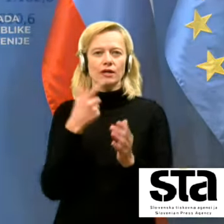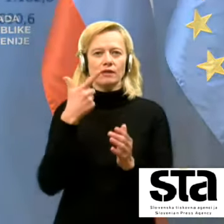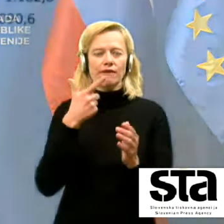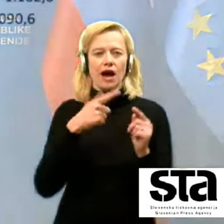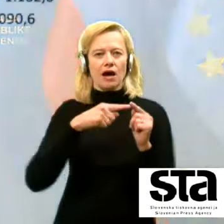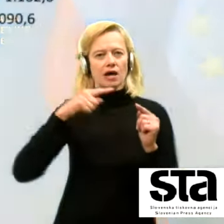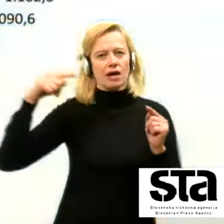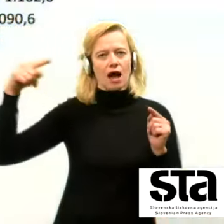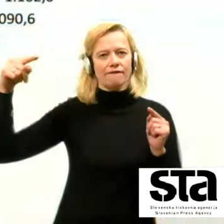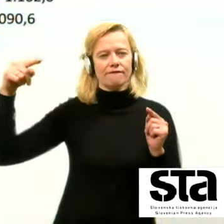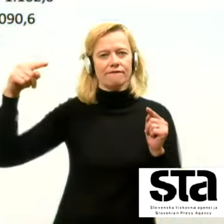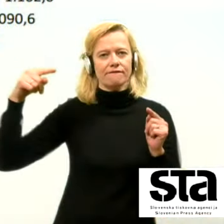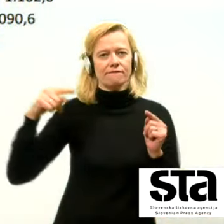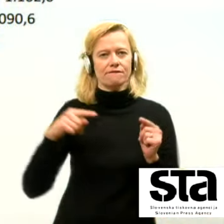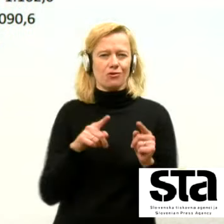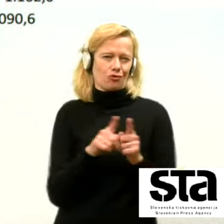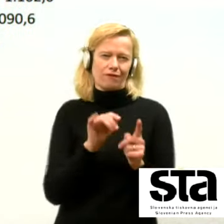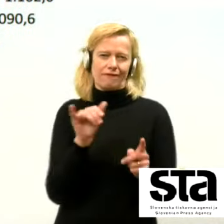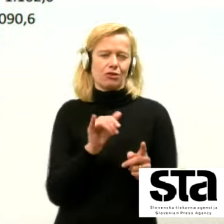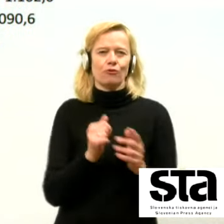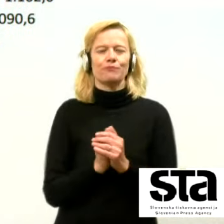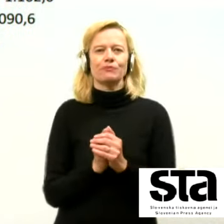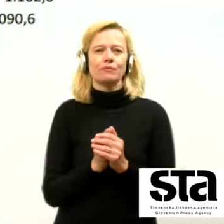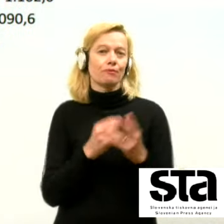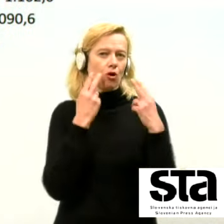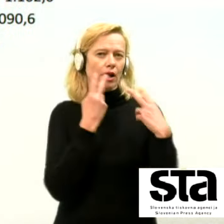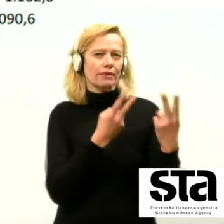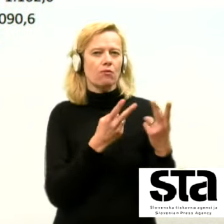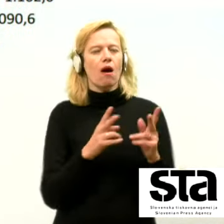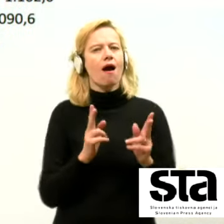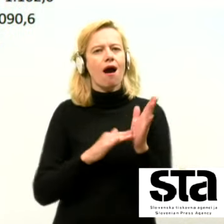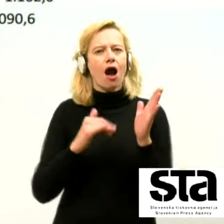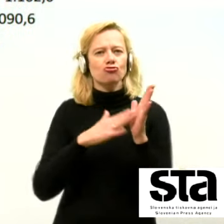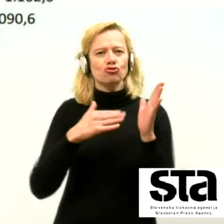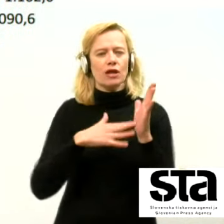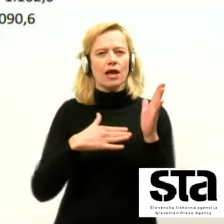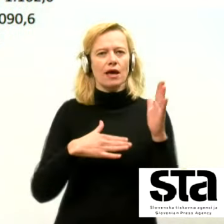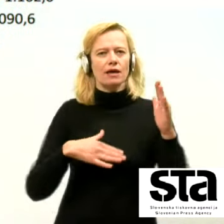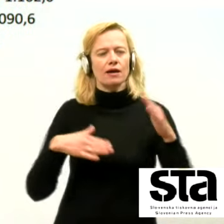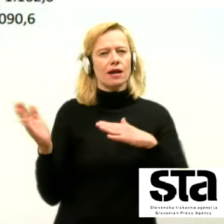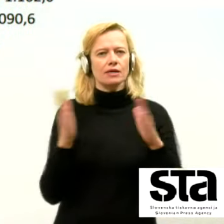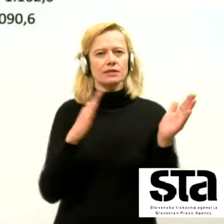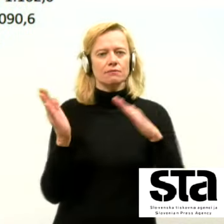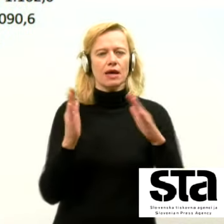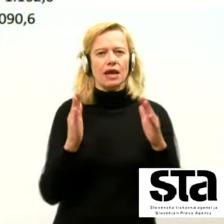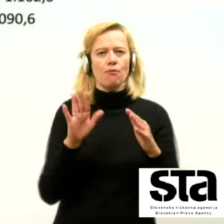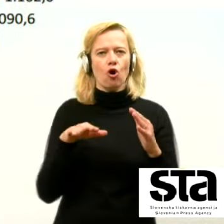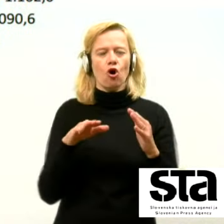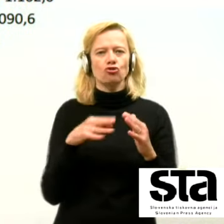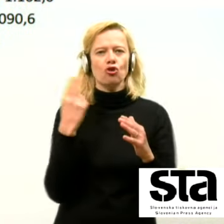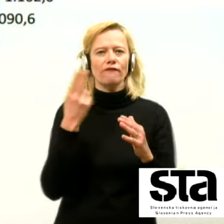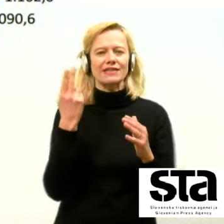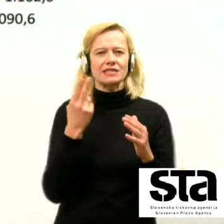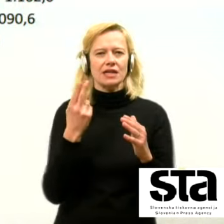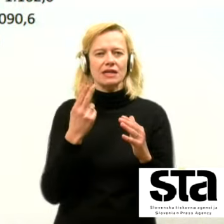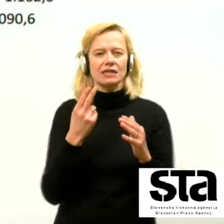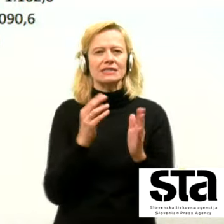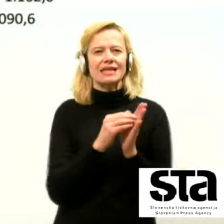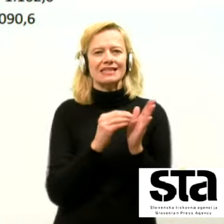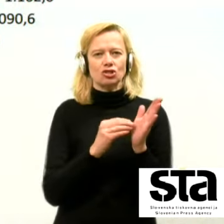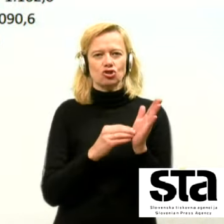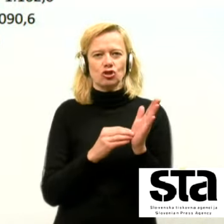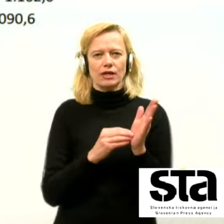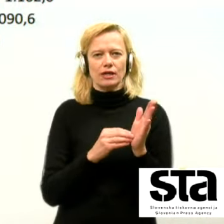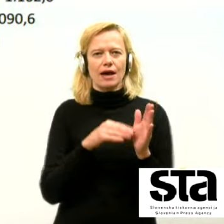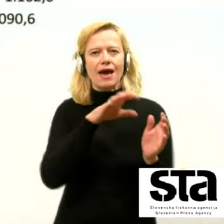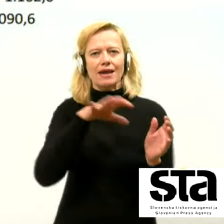grafa, tako kot vsakič. Pogledamo, kakšne so razmere po slovenskih statističnih regijah. Kot vidite,